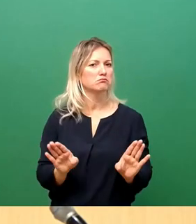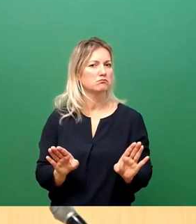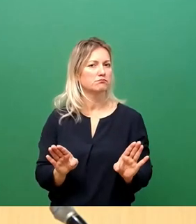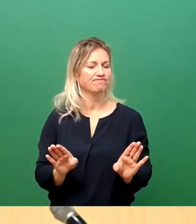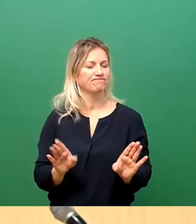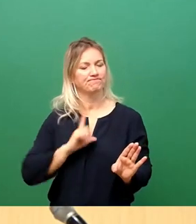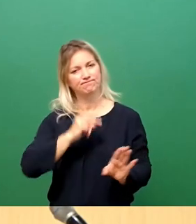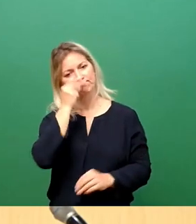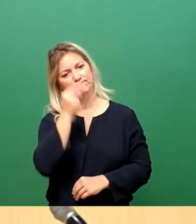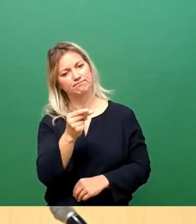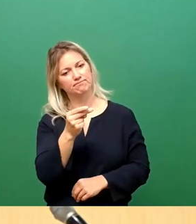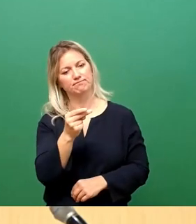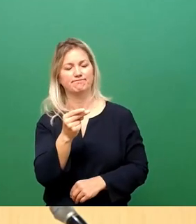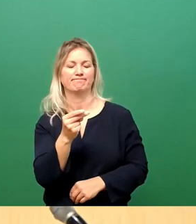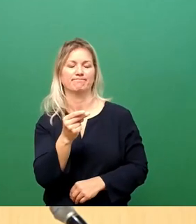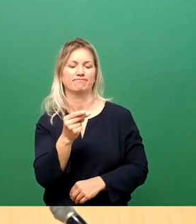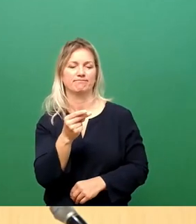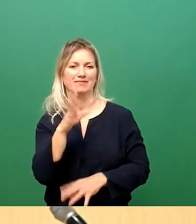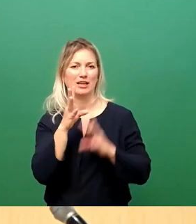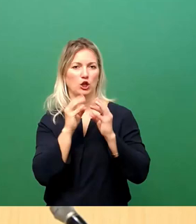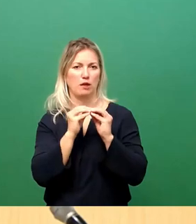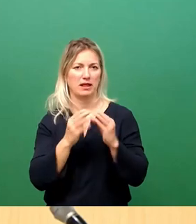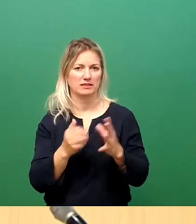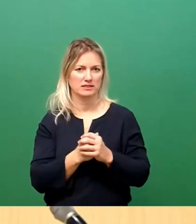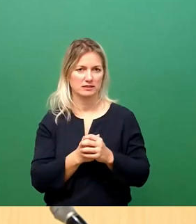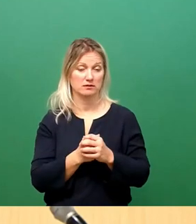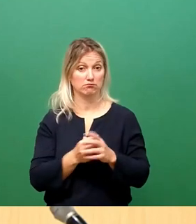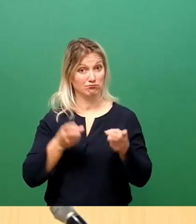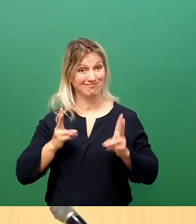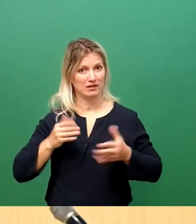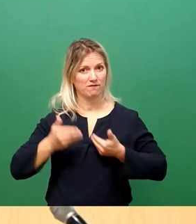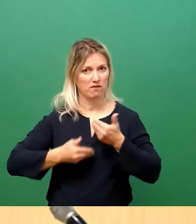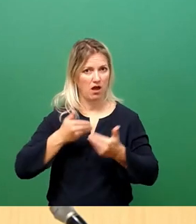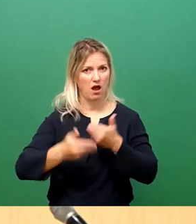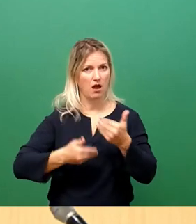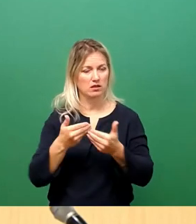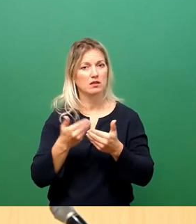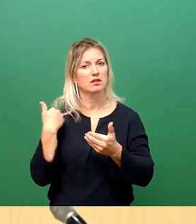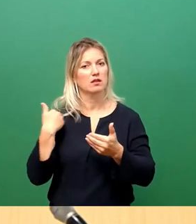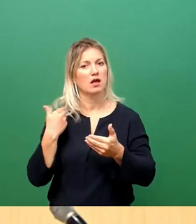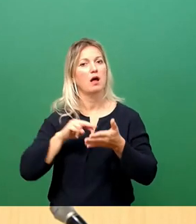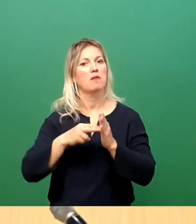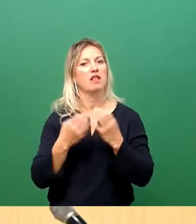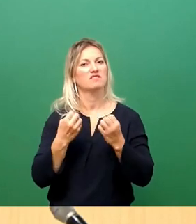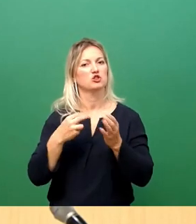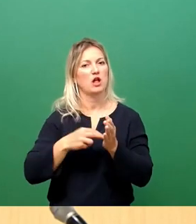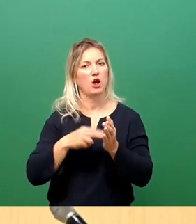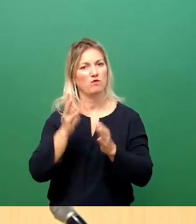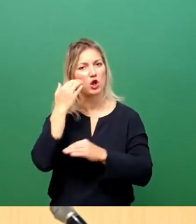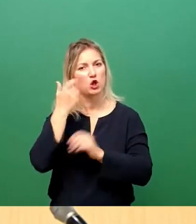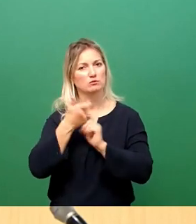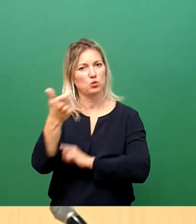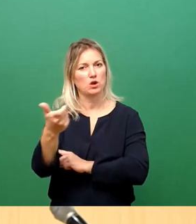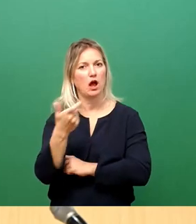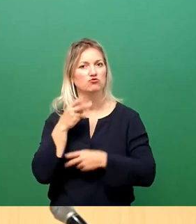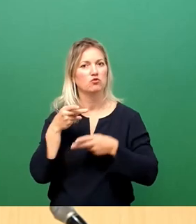etwas zu unterkomplex. Natürlich, das komplette Verfahren bei der Planfeststellung für die Königsbräger Straße dauert viel zu lange.